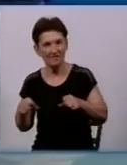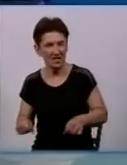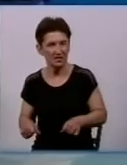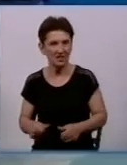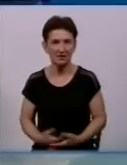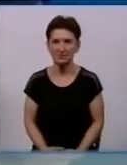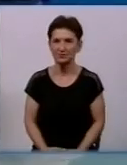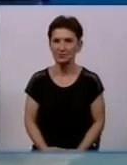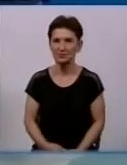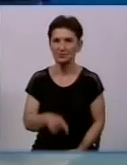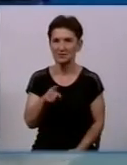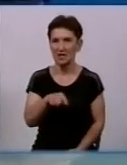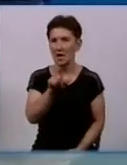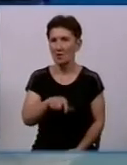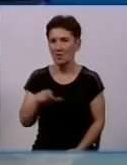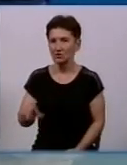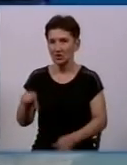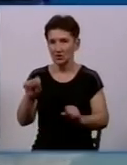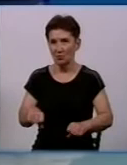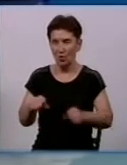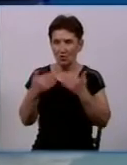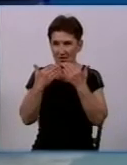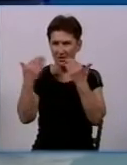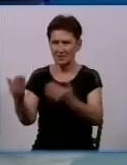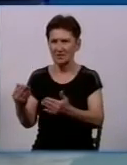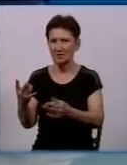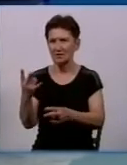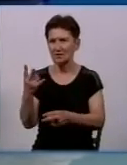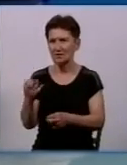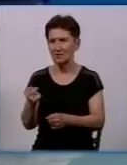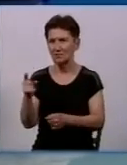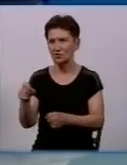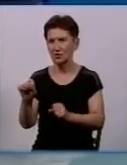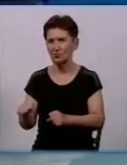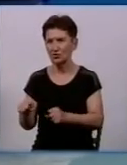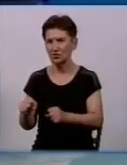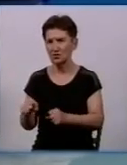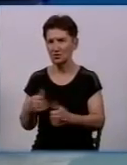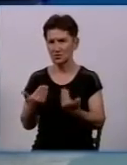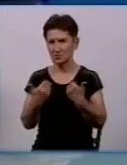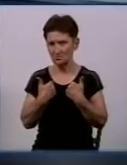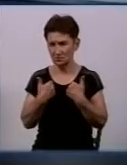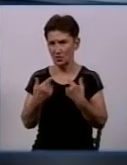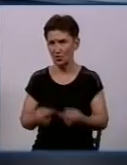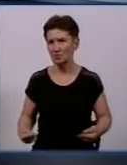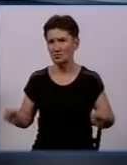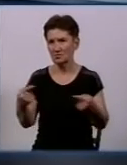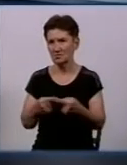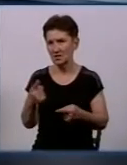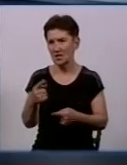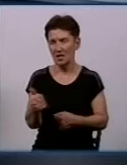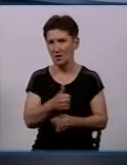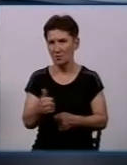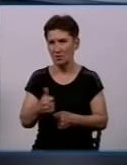що мешканці можуть поцікавитись і звернутися. Завжди на це вони отримають відповідь. Вони можуть звернутися до нас безпосередньо, до першого державно